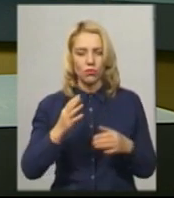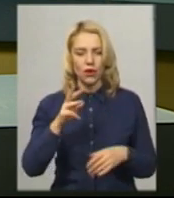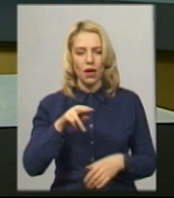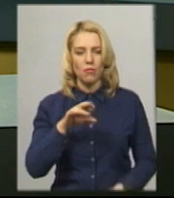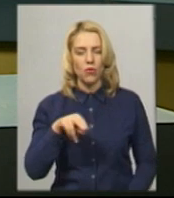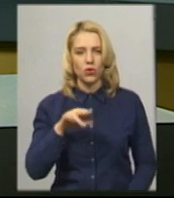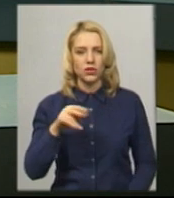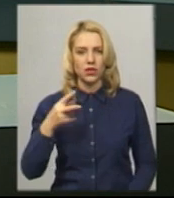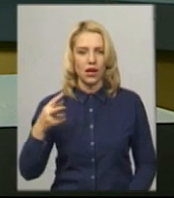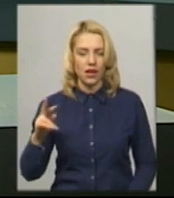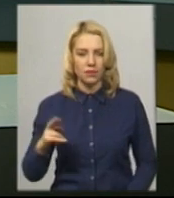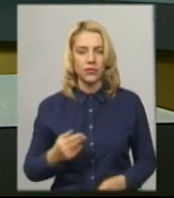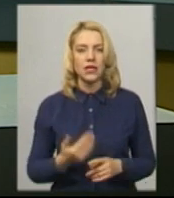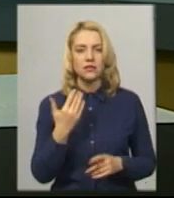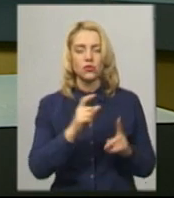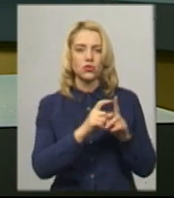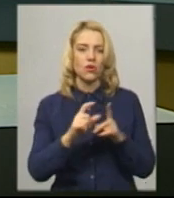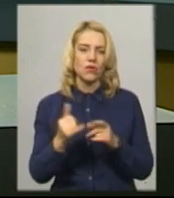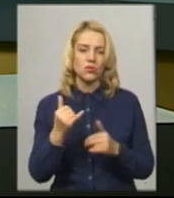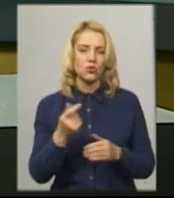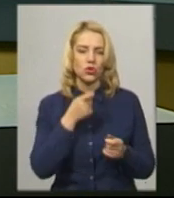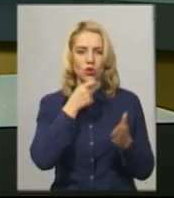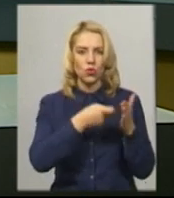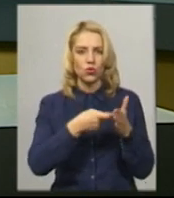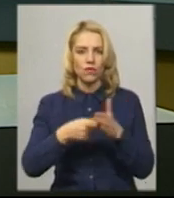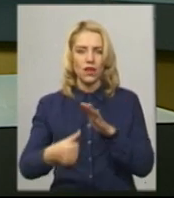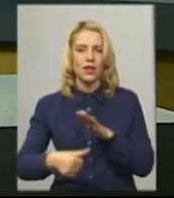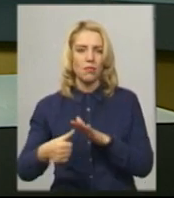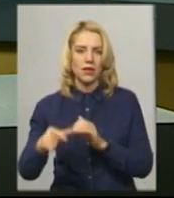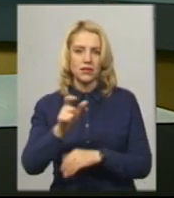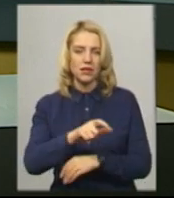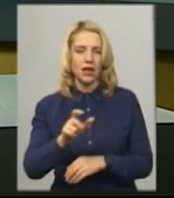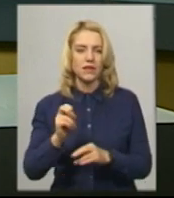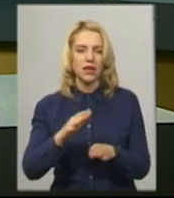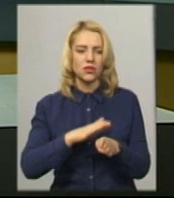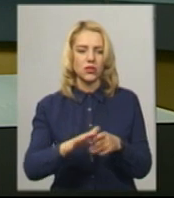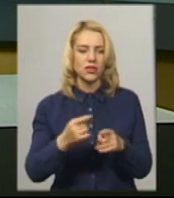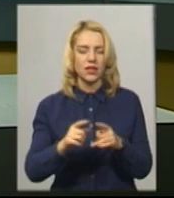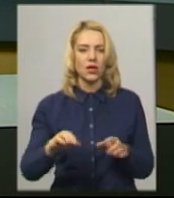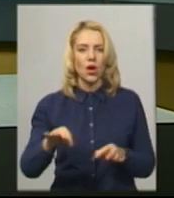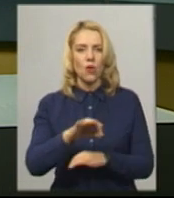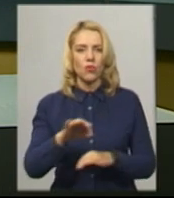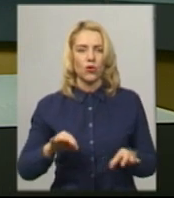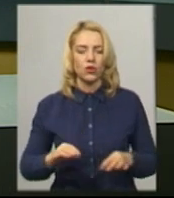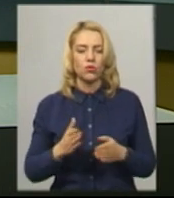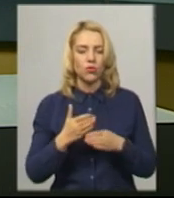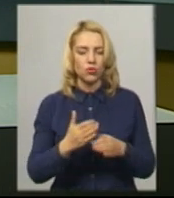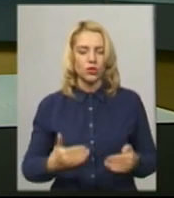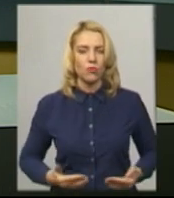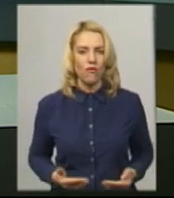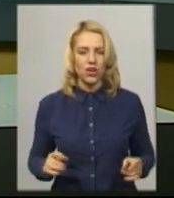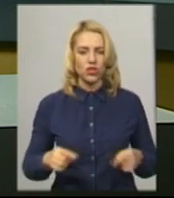Андрійчук. За його словами, сьогодні годували без хатків. Як реалізується проєкт «Допоможемо вижити» Хмельницькому бачив